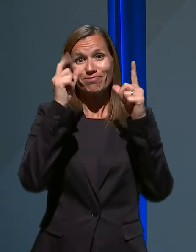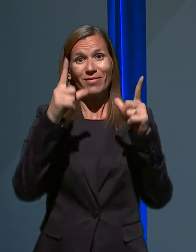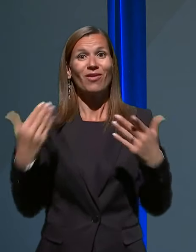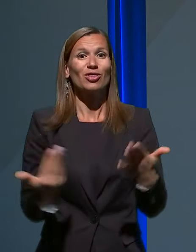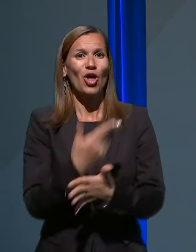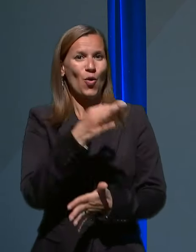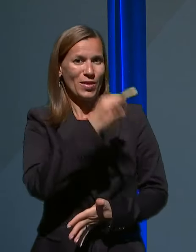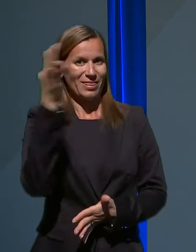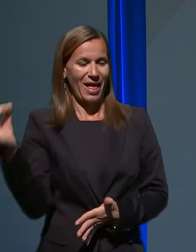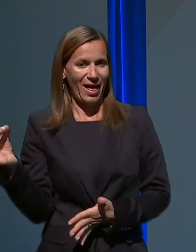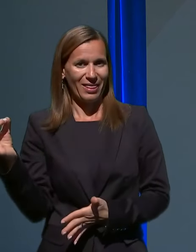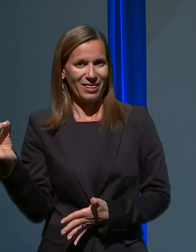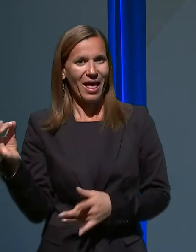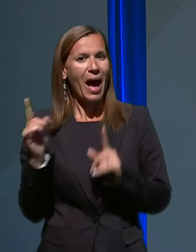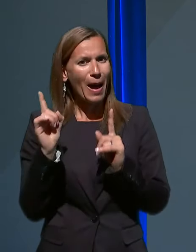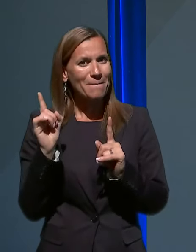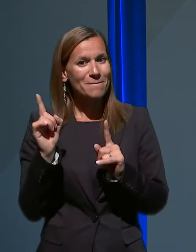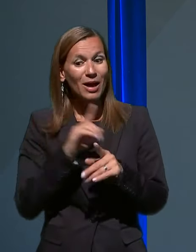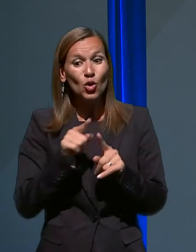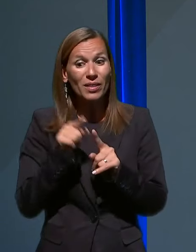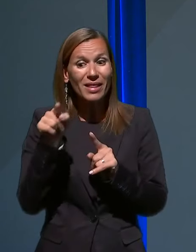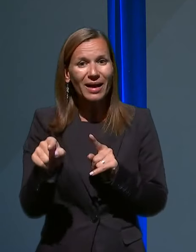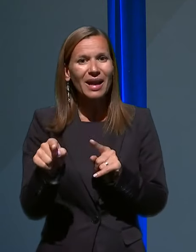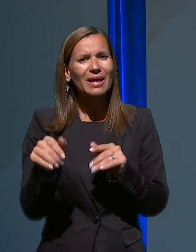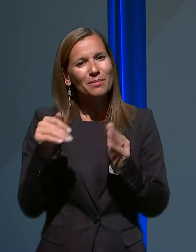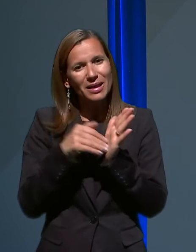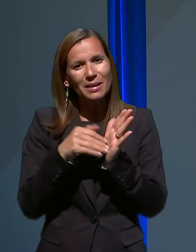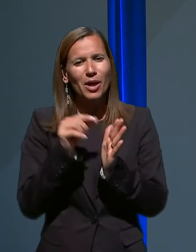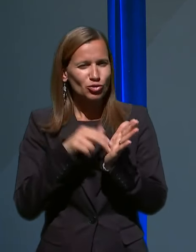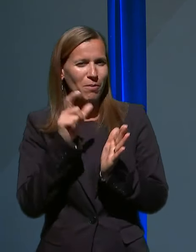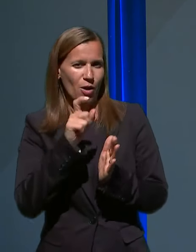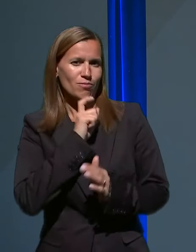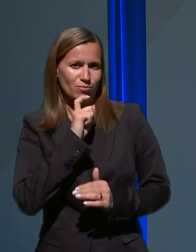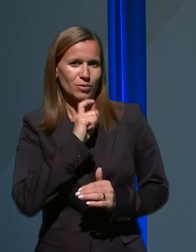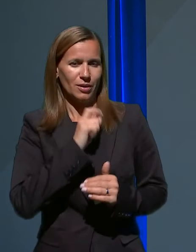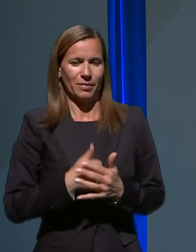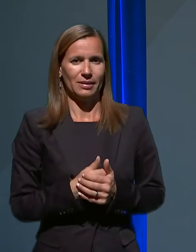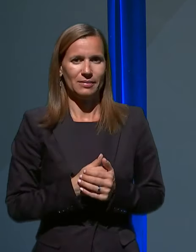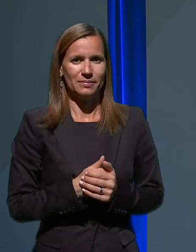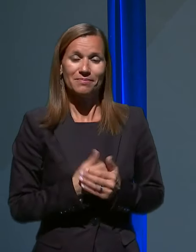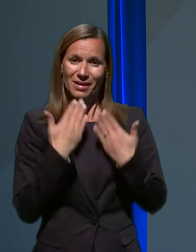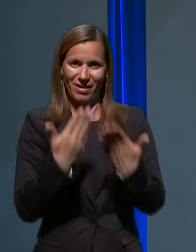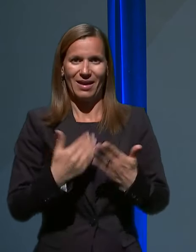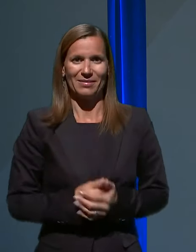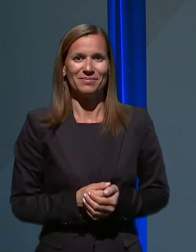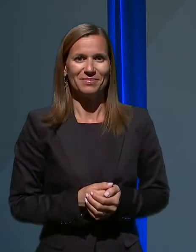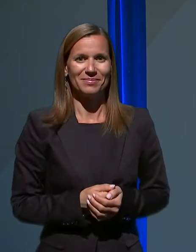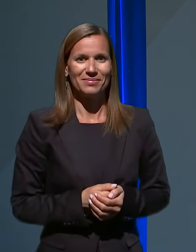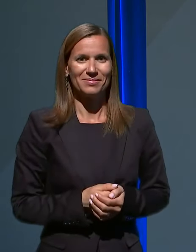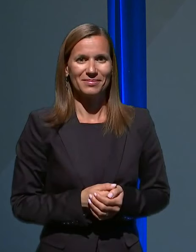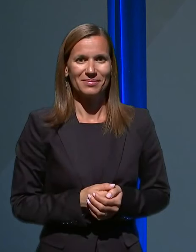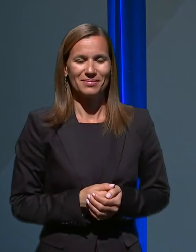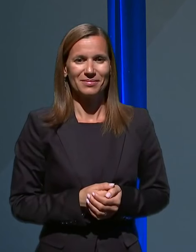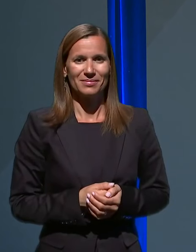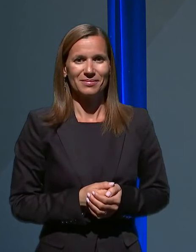Dotakrat pa prosim, dajmo še malo vzdržati. Hvala. Hvala